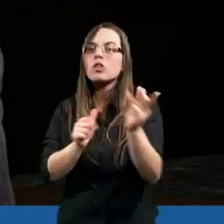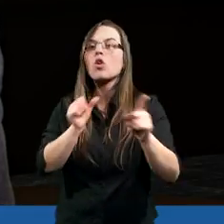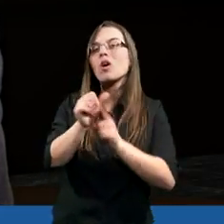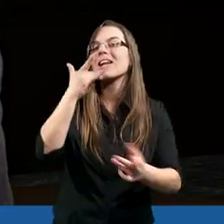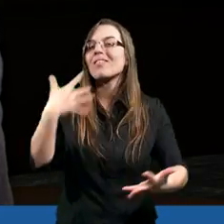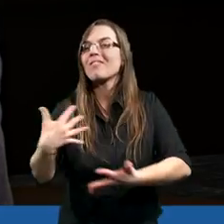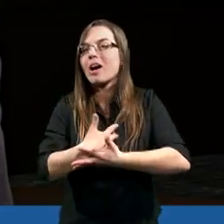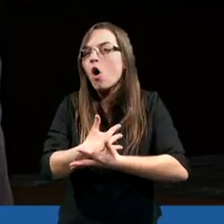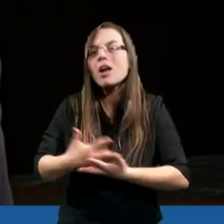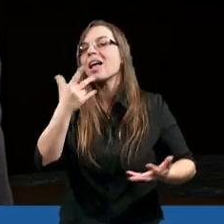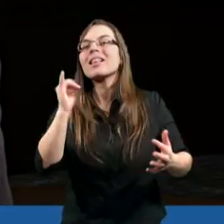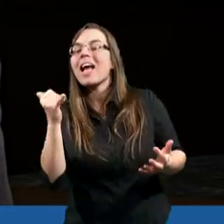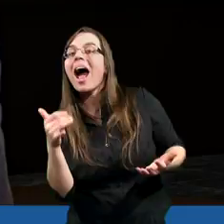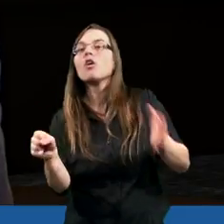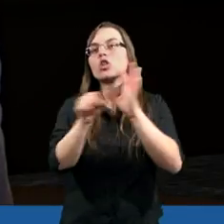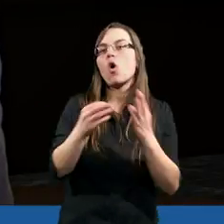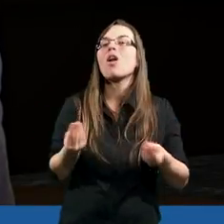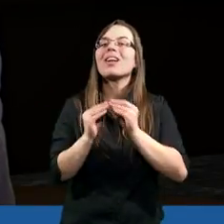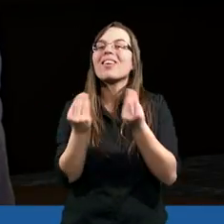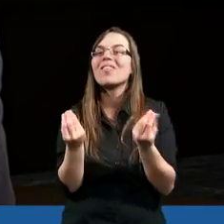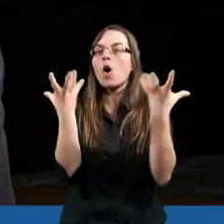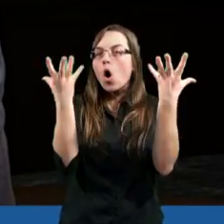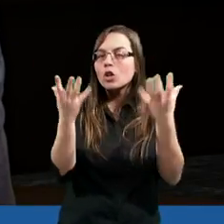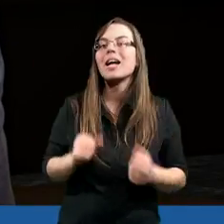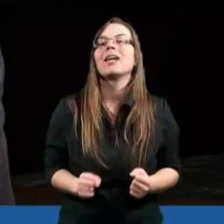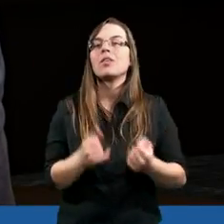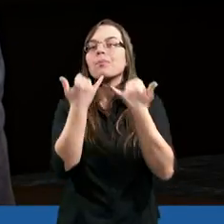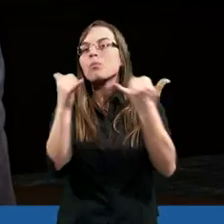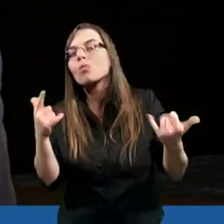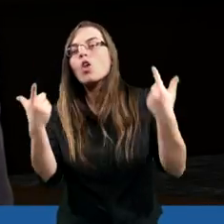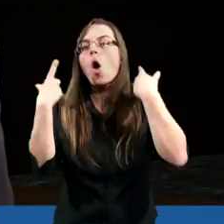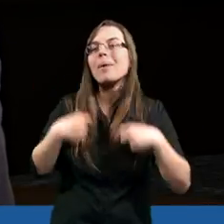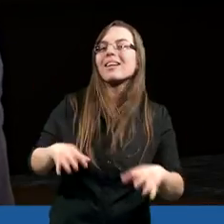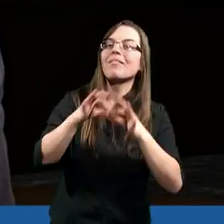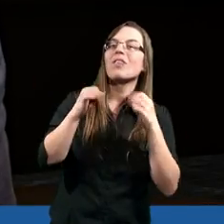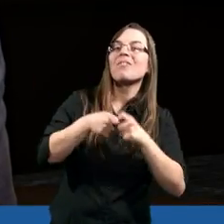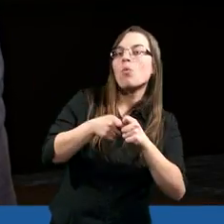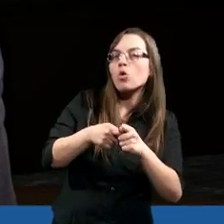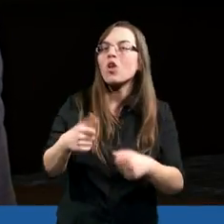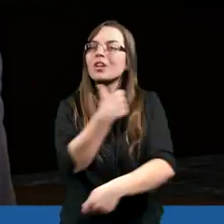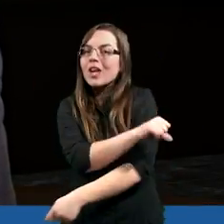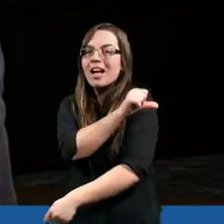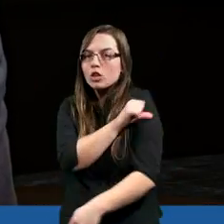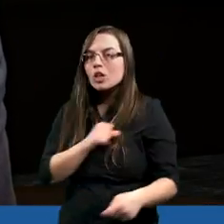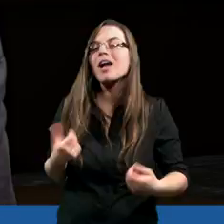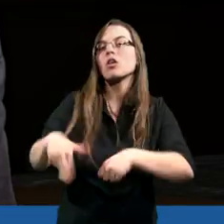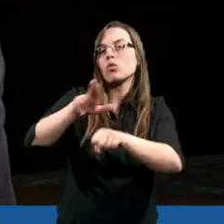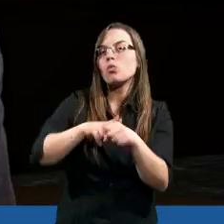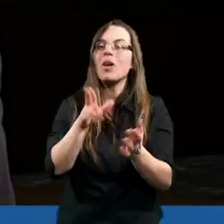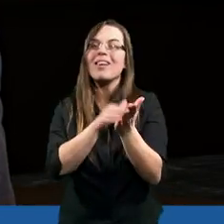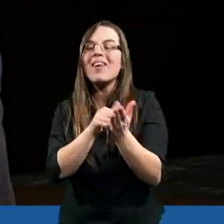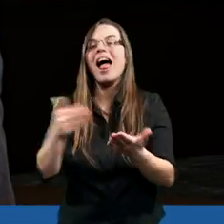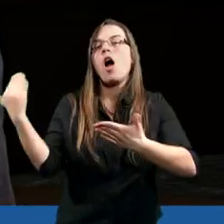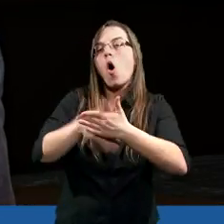jest wykorzystywana niejako do tworzenia różnych obecnie wspólnot chrześcijańskich, które